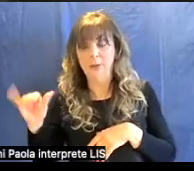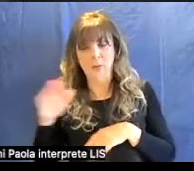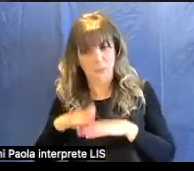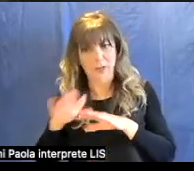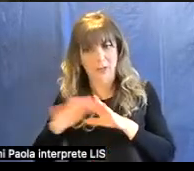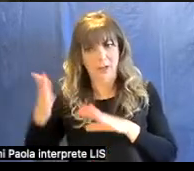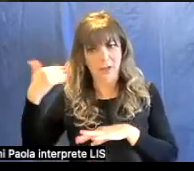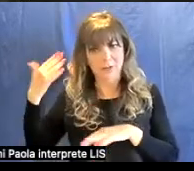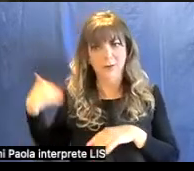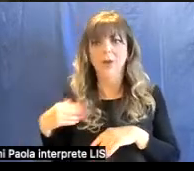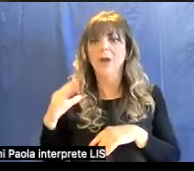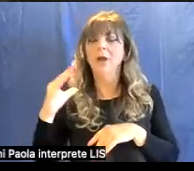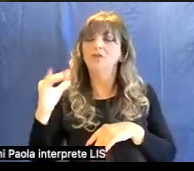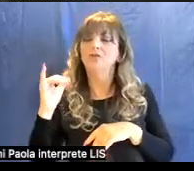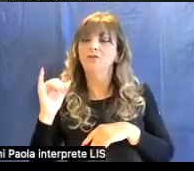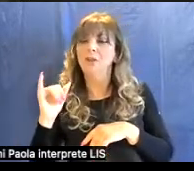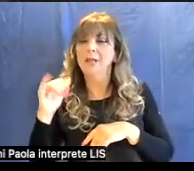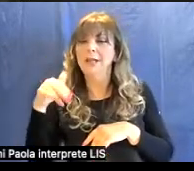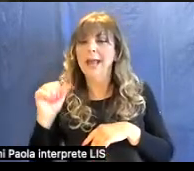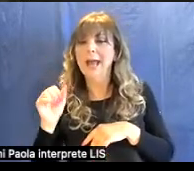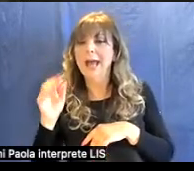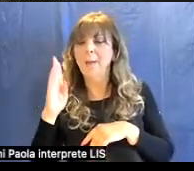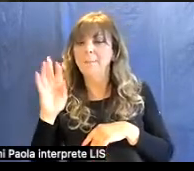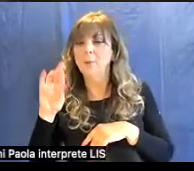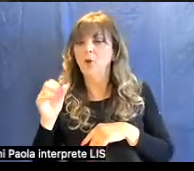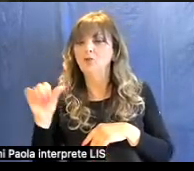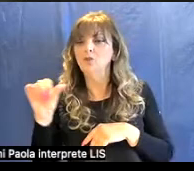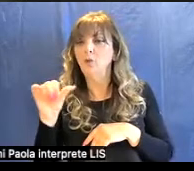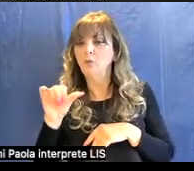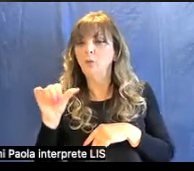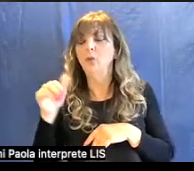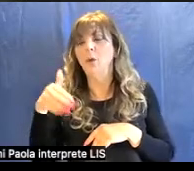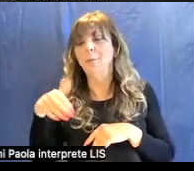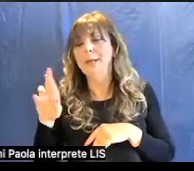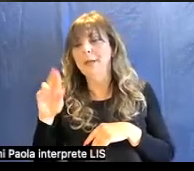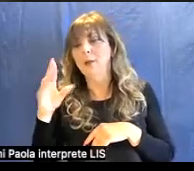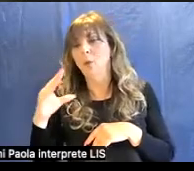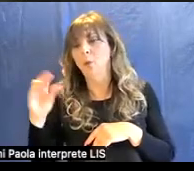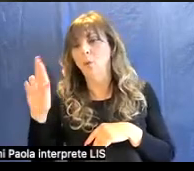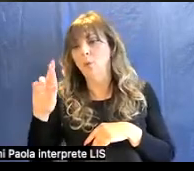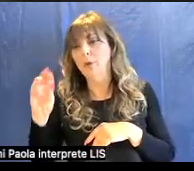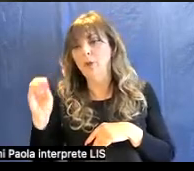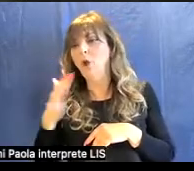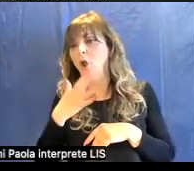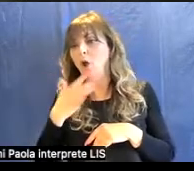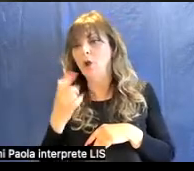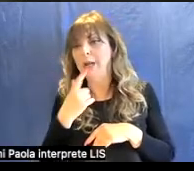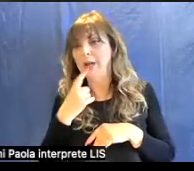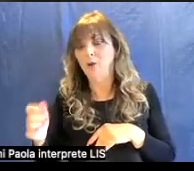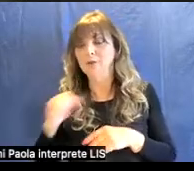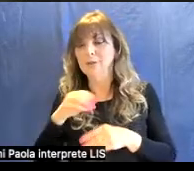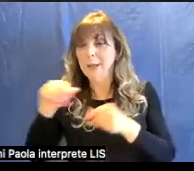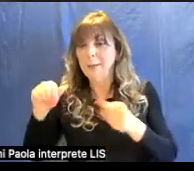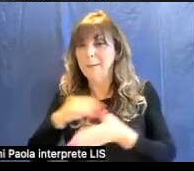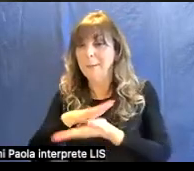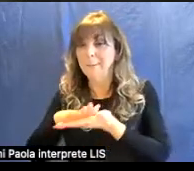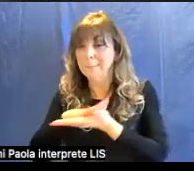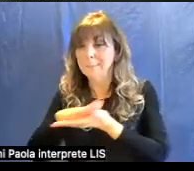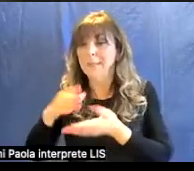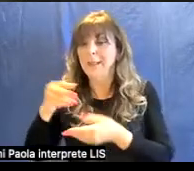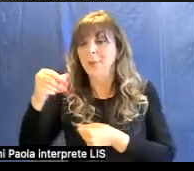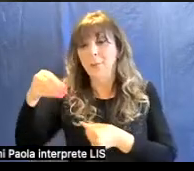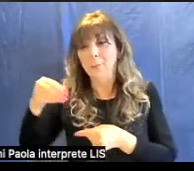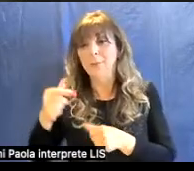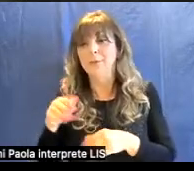Il cinabro è un solfuro di mercurio che ha un colore rosso e che macinato appunto poteva essere